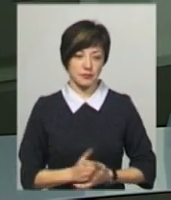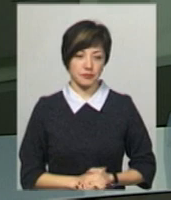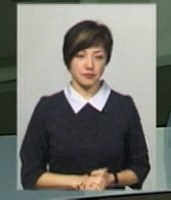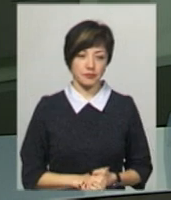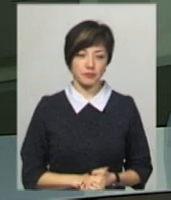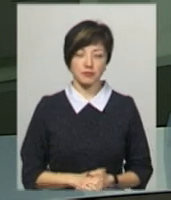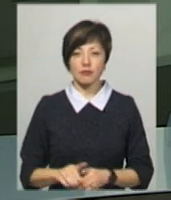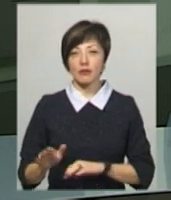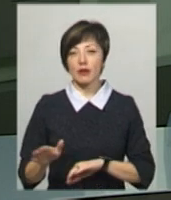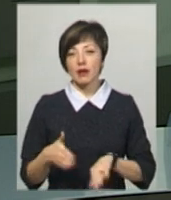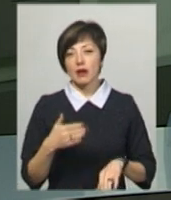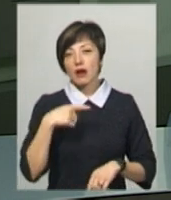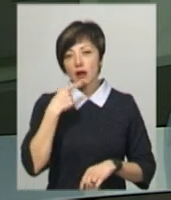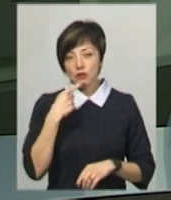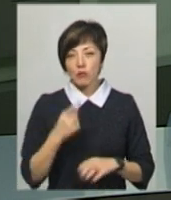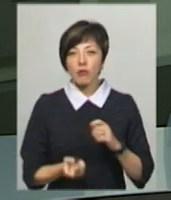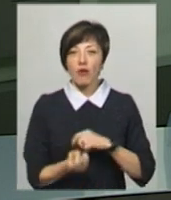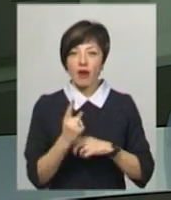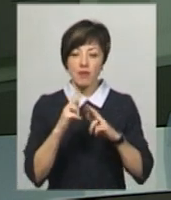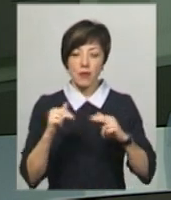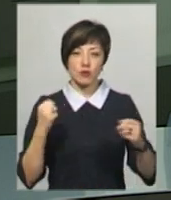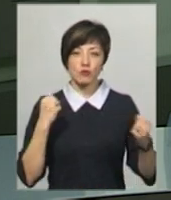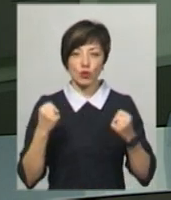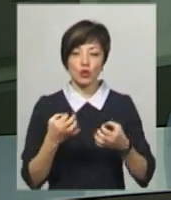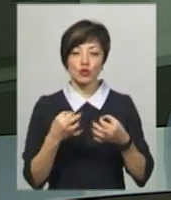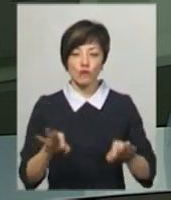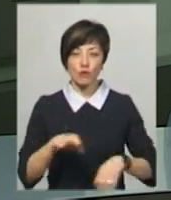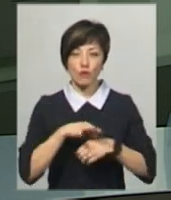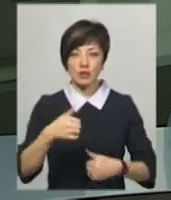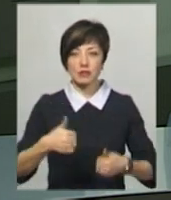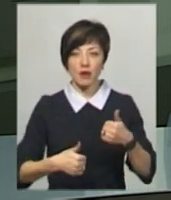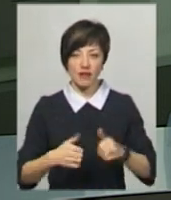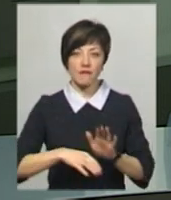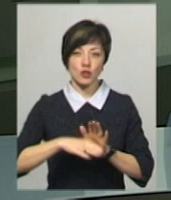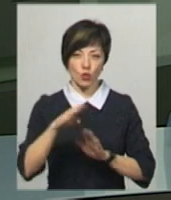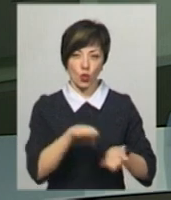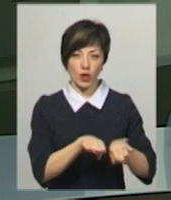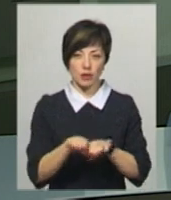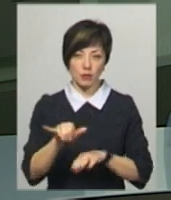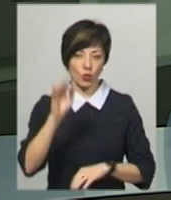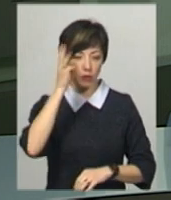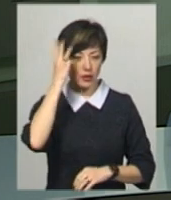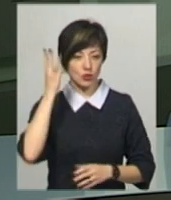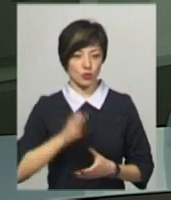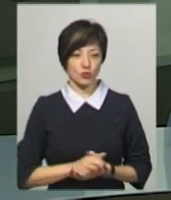За його словами, поява Палацу спорту дозволить проводити змагання високого рівня у Хмельницькому.